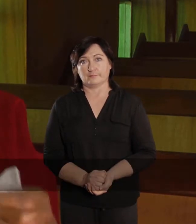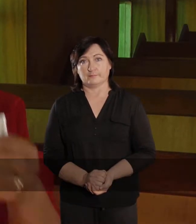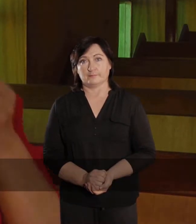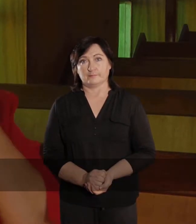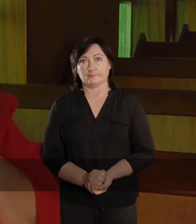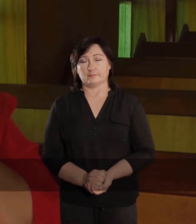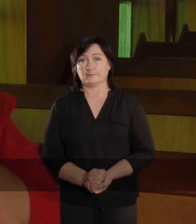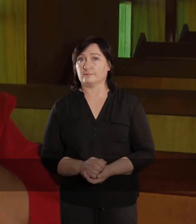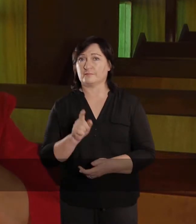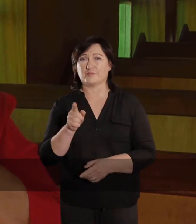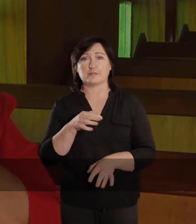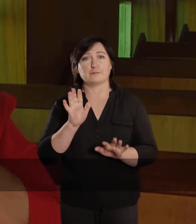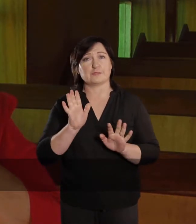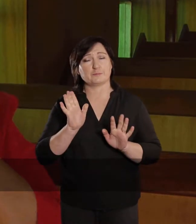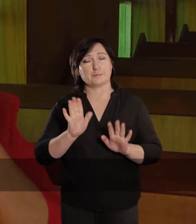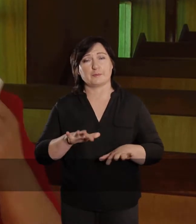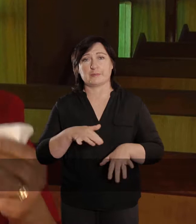die was baie jaren seer,